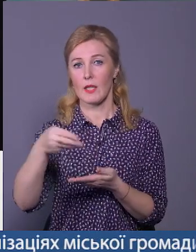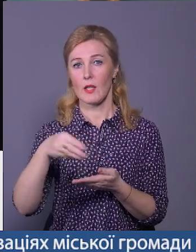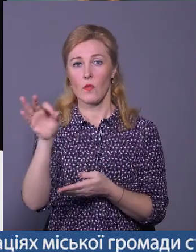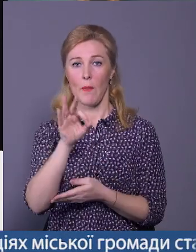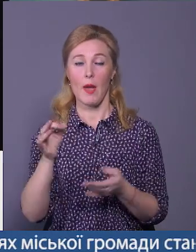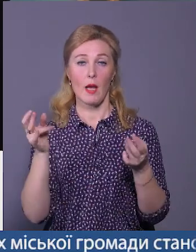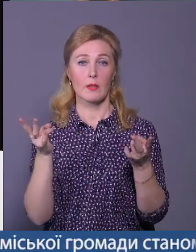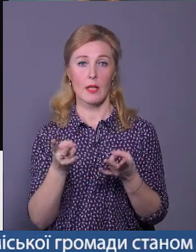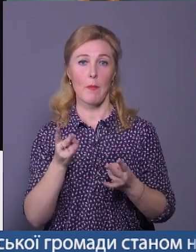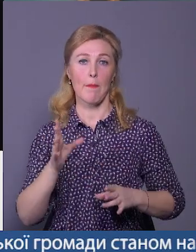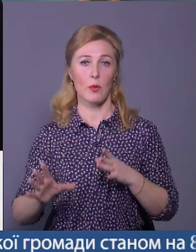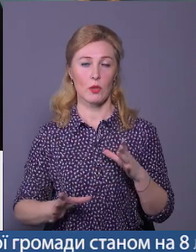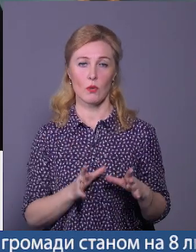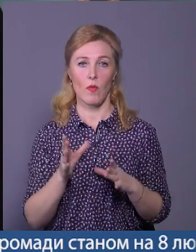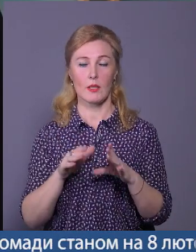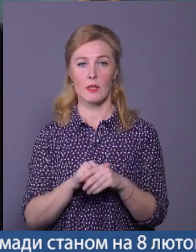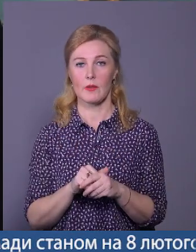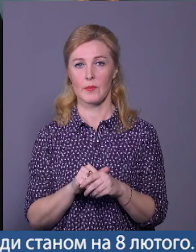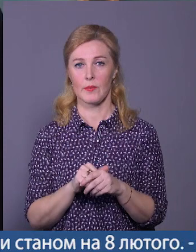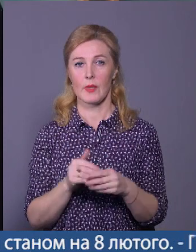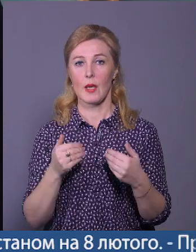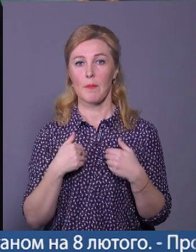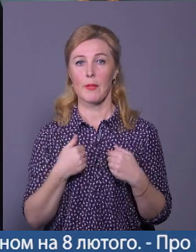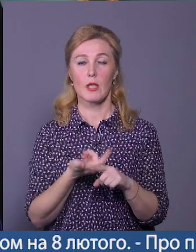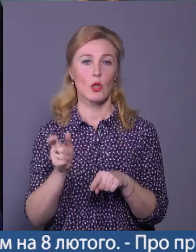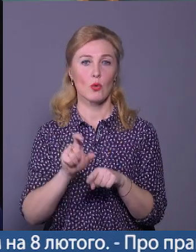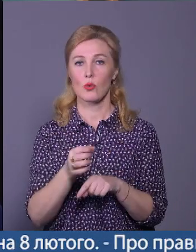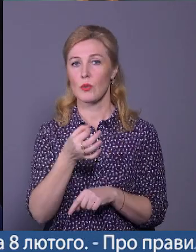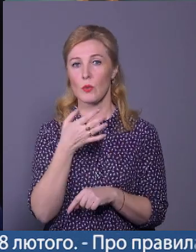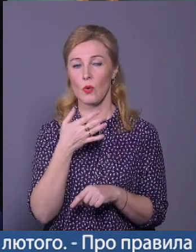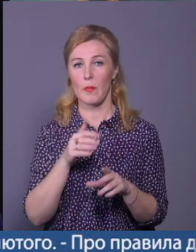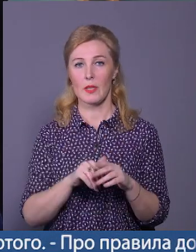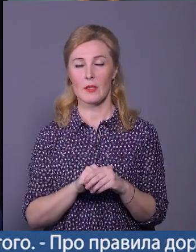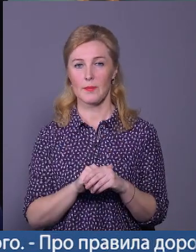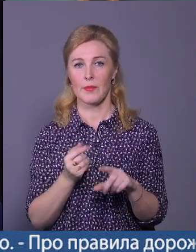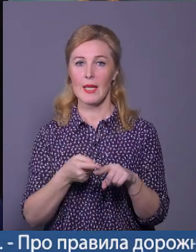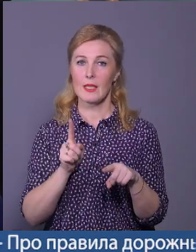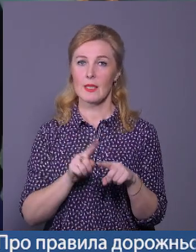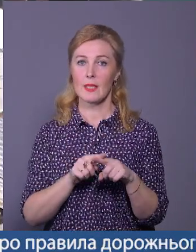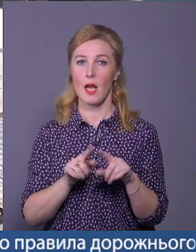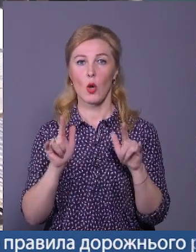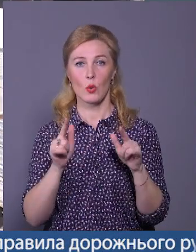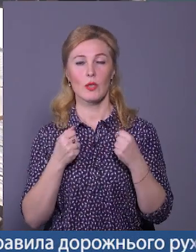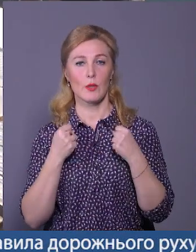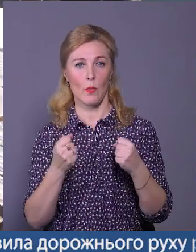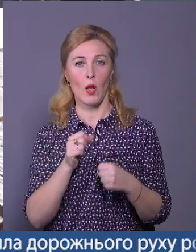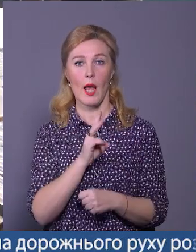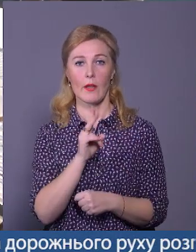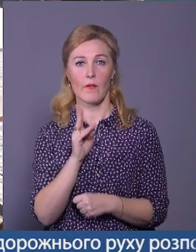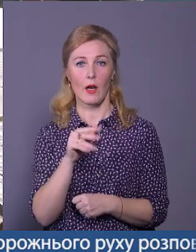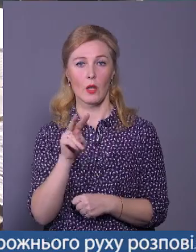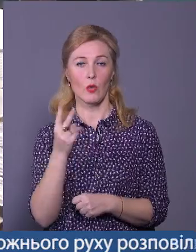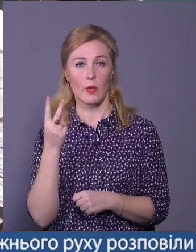потренуватися. І так все добре. Мені дуже сподобалося. Це дуже крутий спор. ВНВК номер два